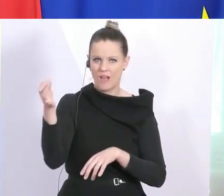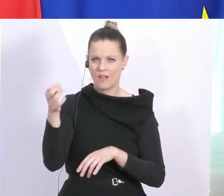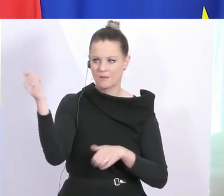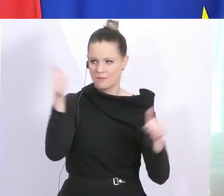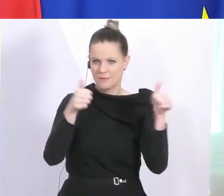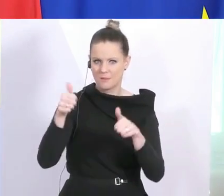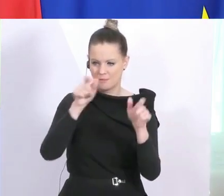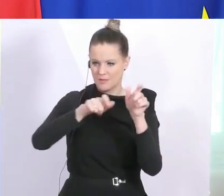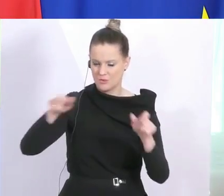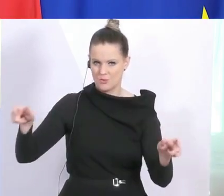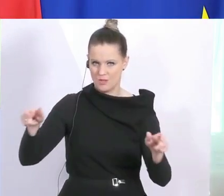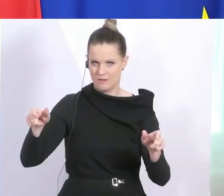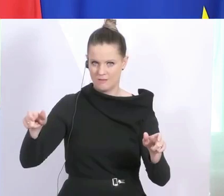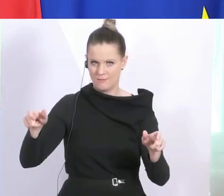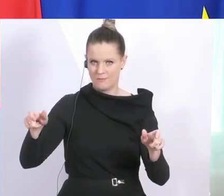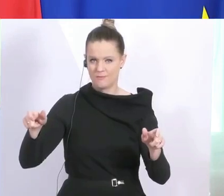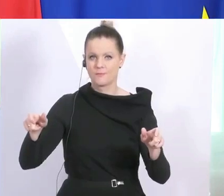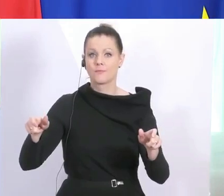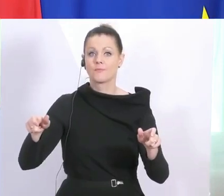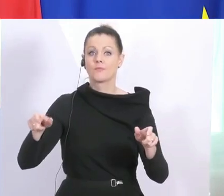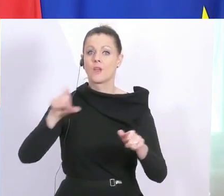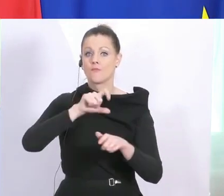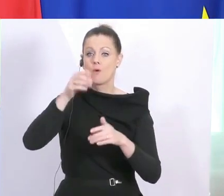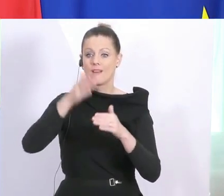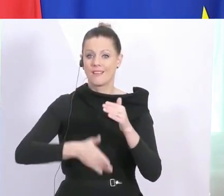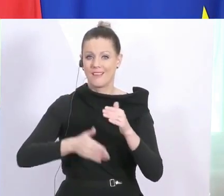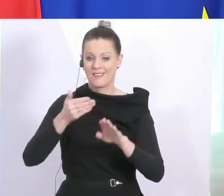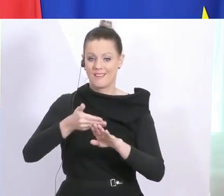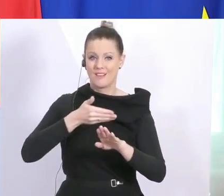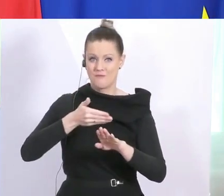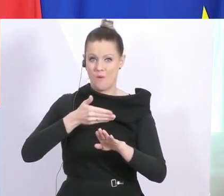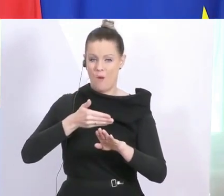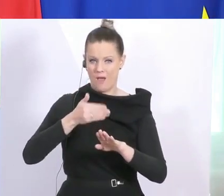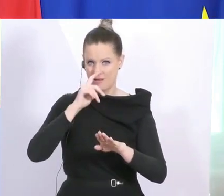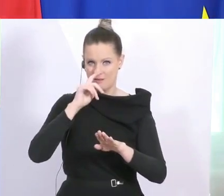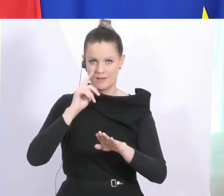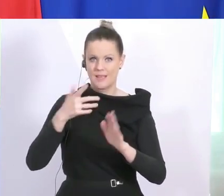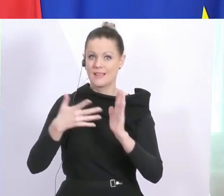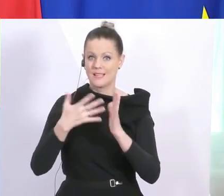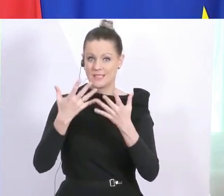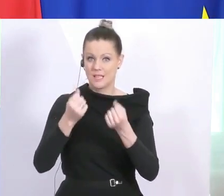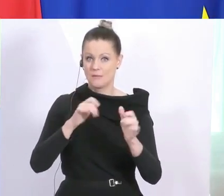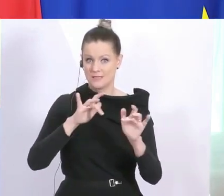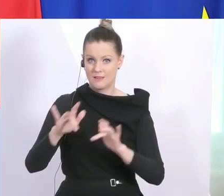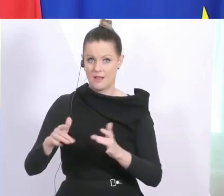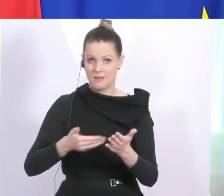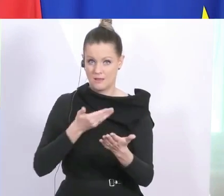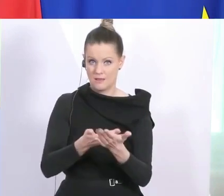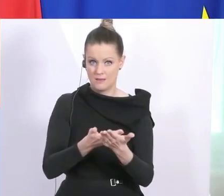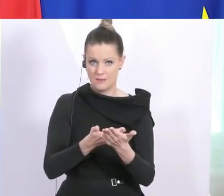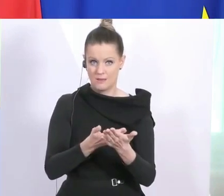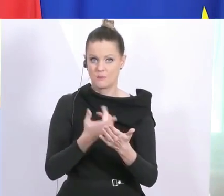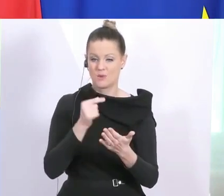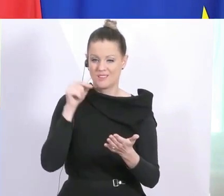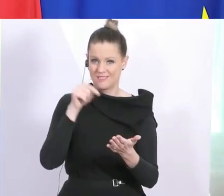sind. Ende der Woche werden uns hier die Testergebnisse vorliegen. Das heißt, Ende der Woche werden wir erstmals die